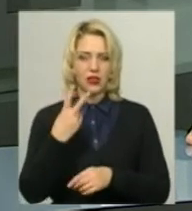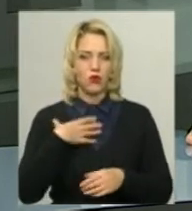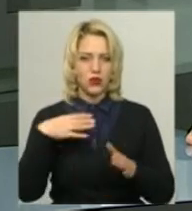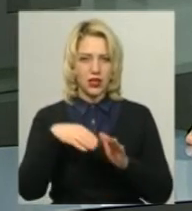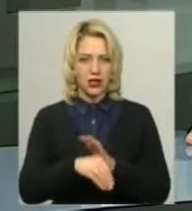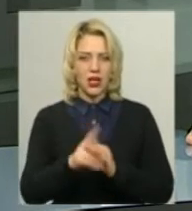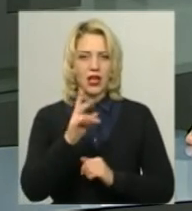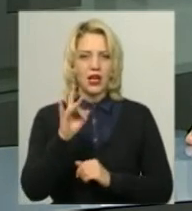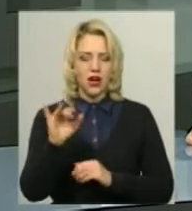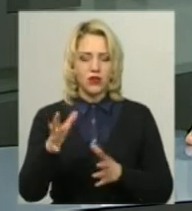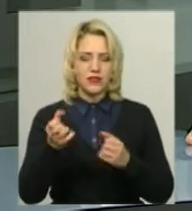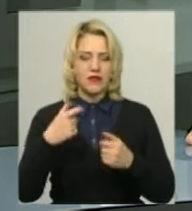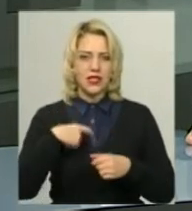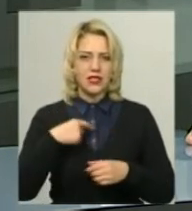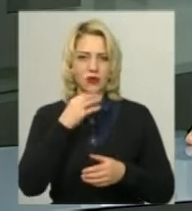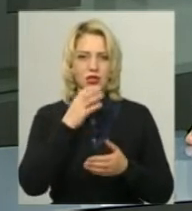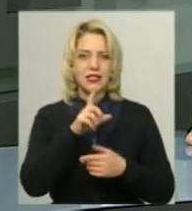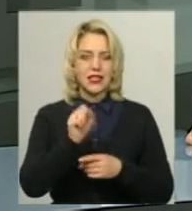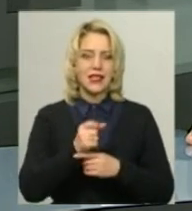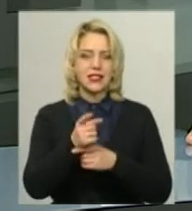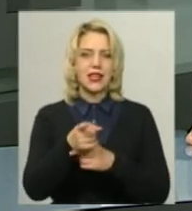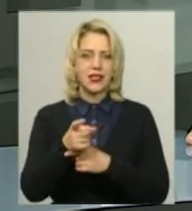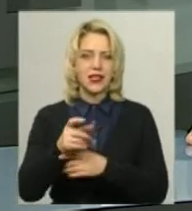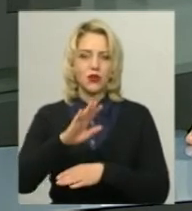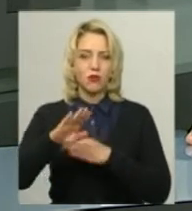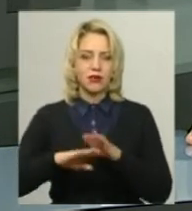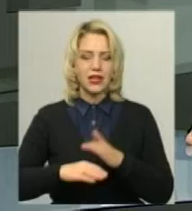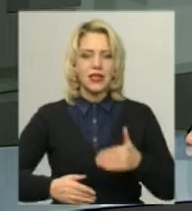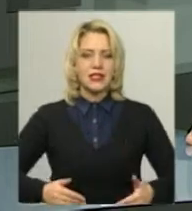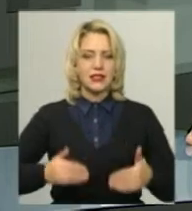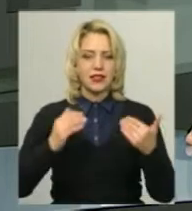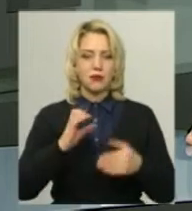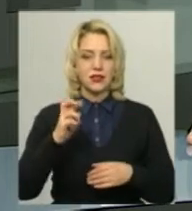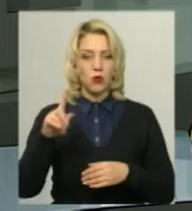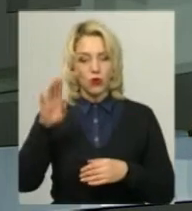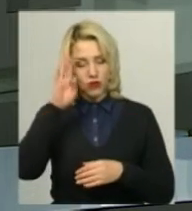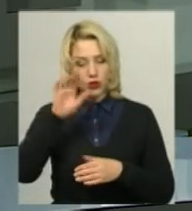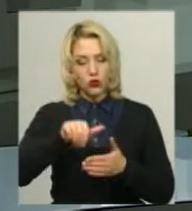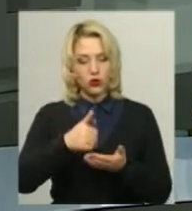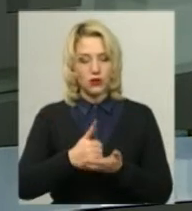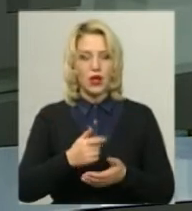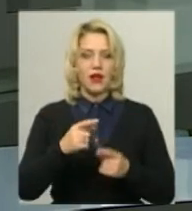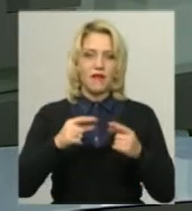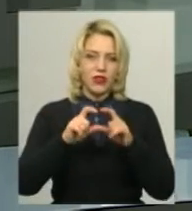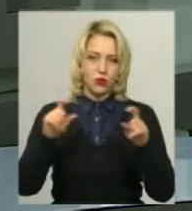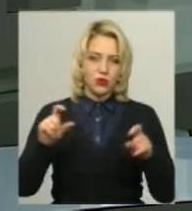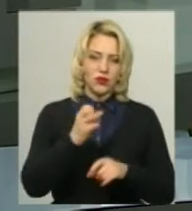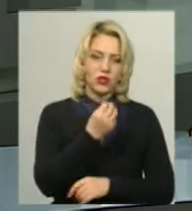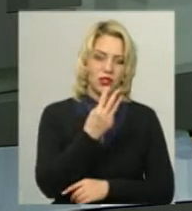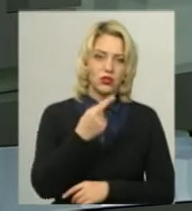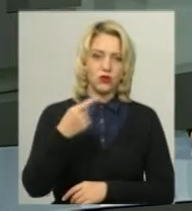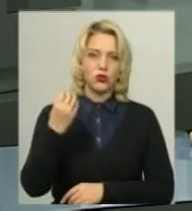Крайтер взяв на себе відповідальність за стрілянину під стінами СБУ. Він очолював відомство у 2013-2014 роках.